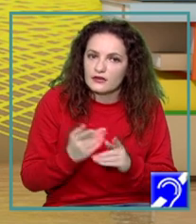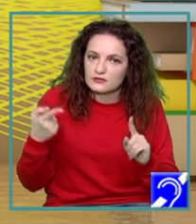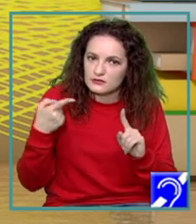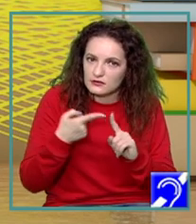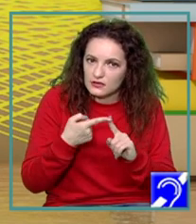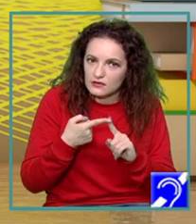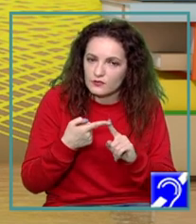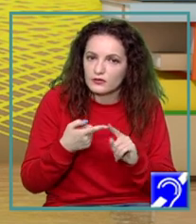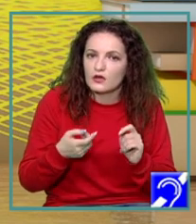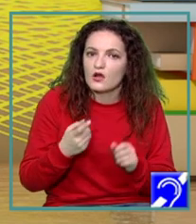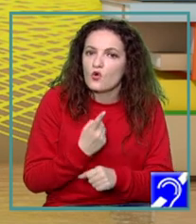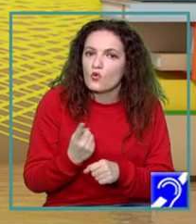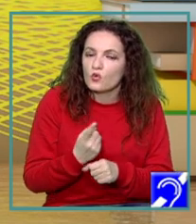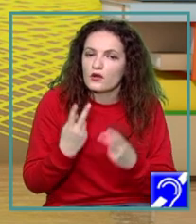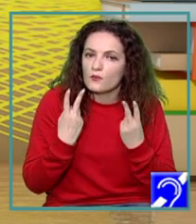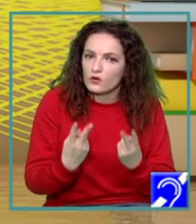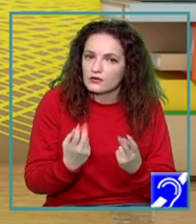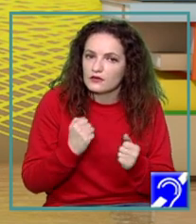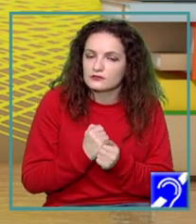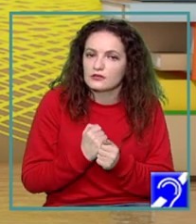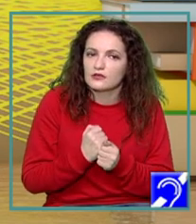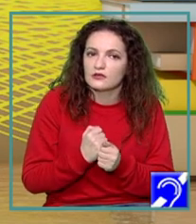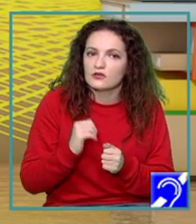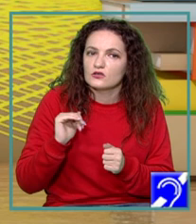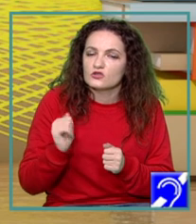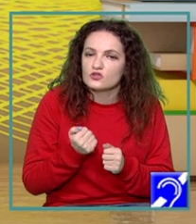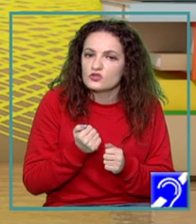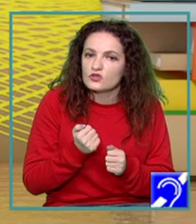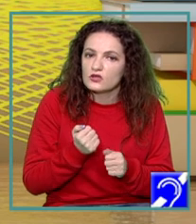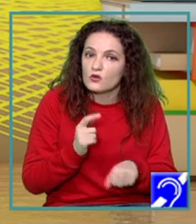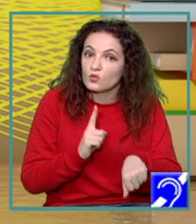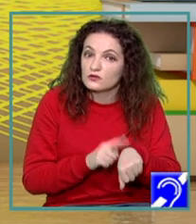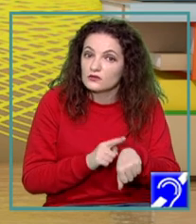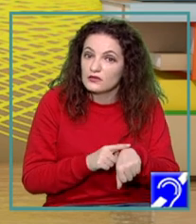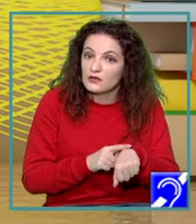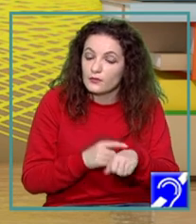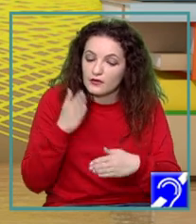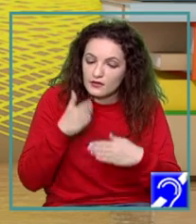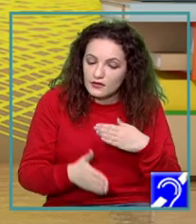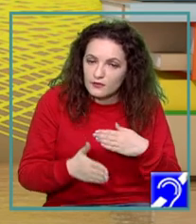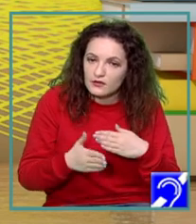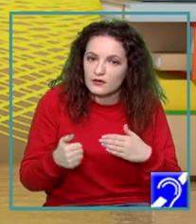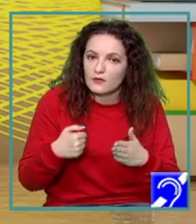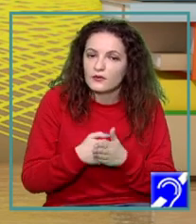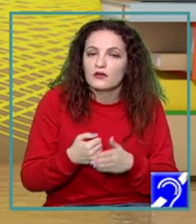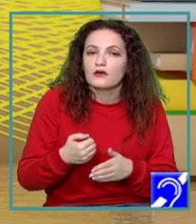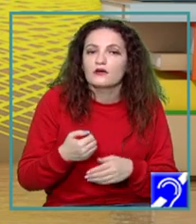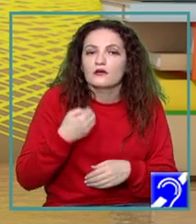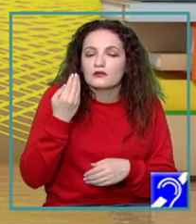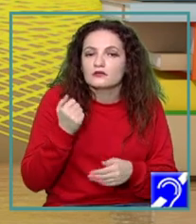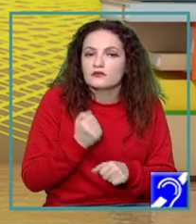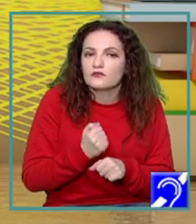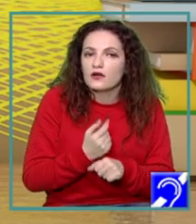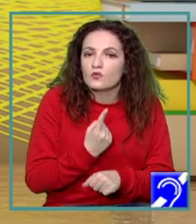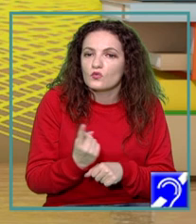prioritățile pentru a ajunge la acel obiectiv, dar ar trebui să am și un termen limită până când realizez acel obiectiv, da? Da,